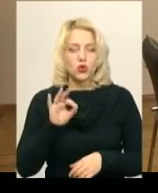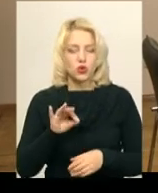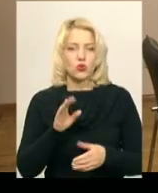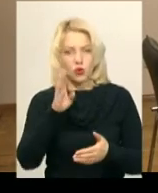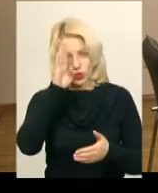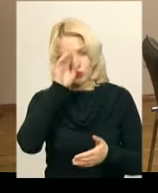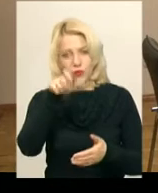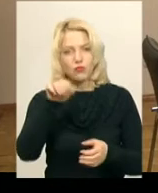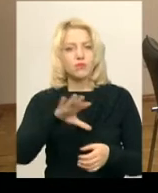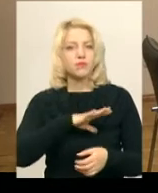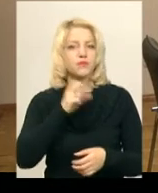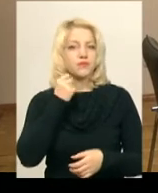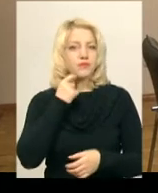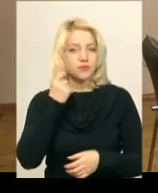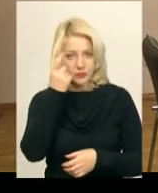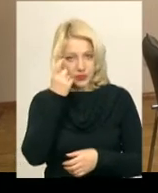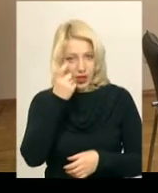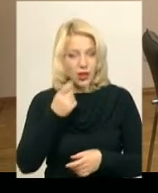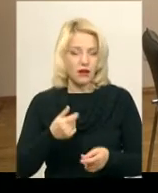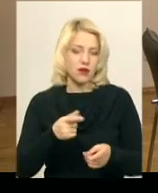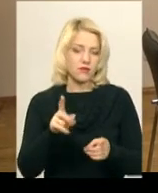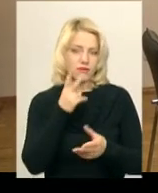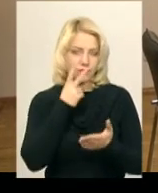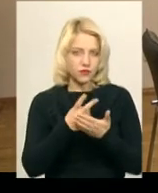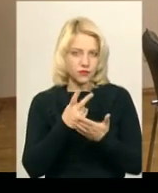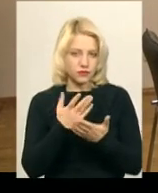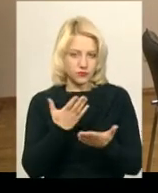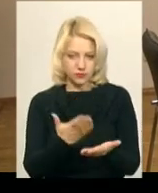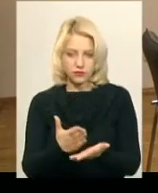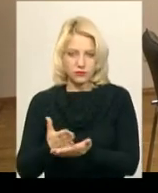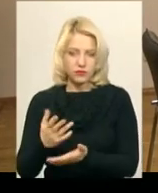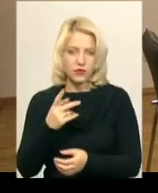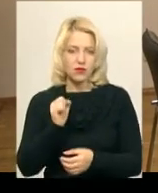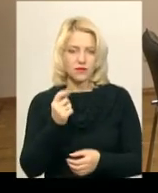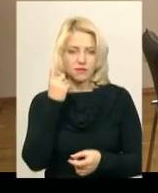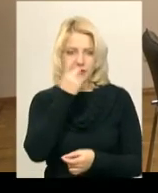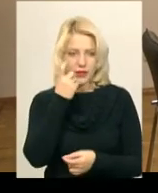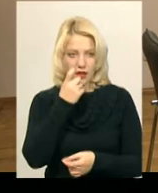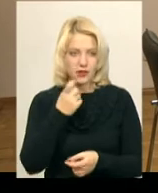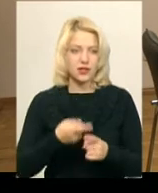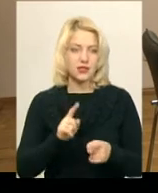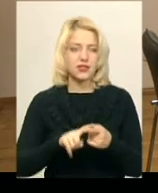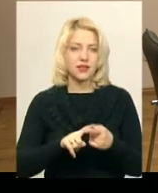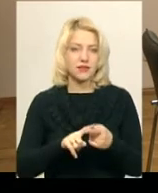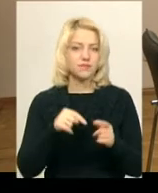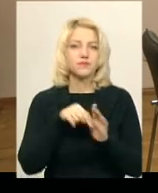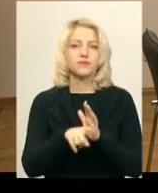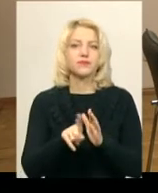в стані алкогольного сп'яніння, поскільки водій перебував з явними ознаками перебування в стані алкогольного сп'яніння, а саме це